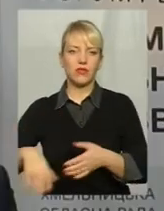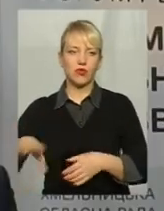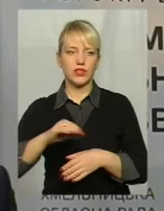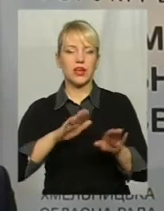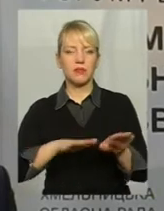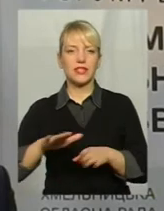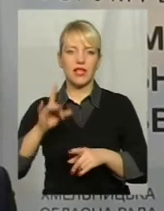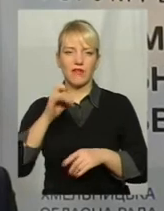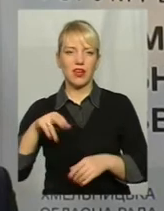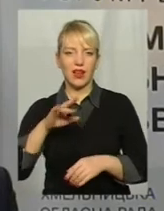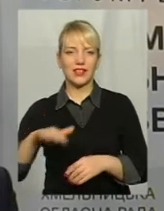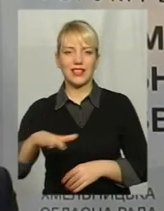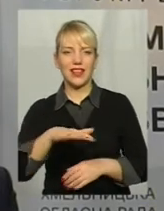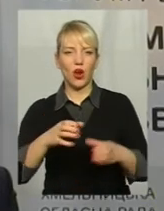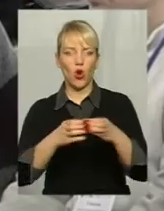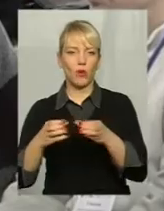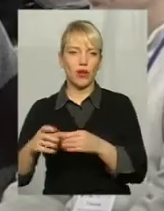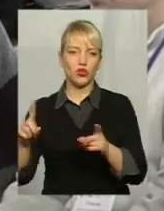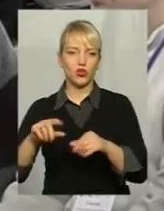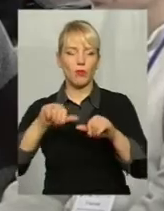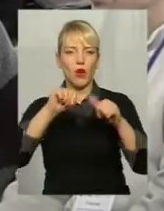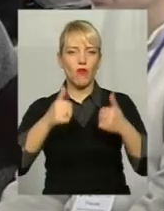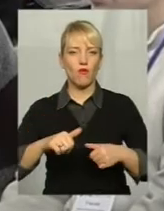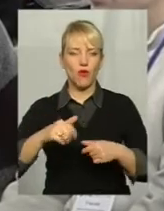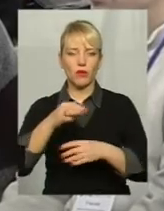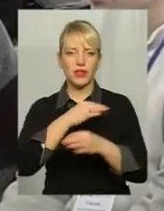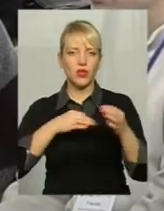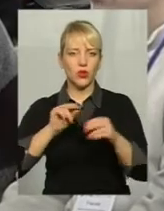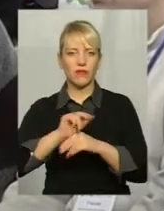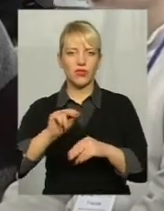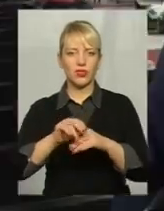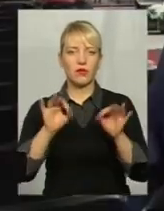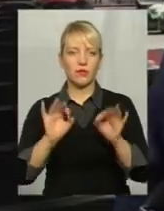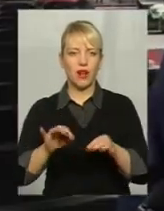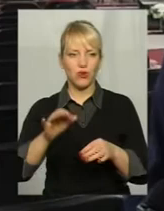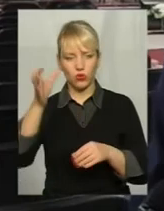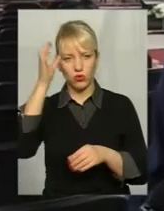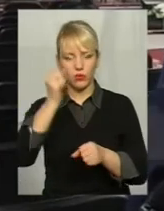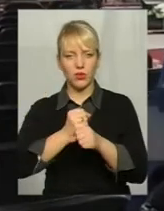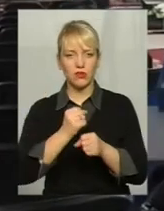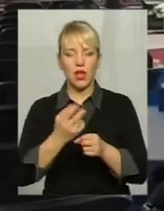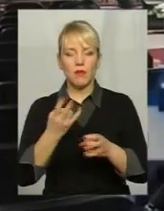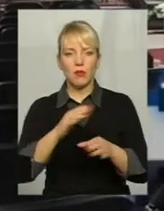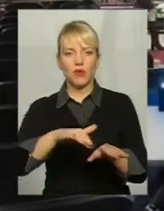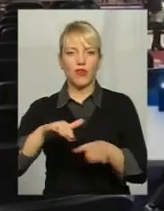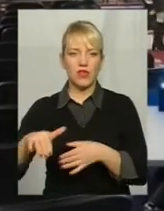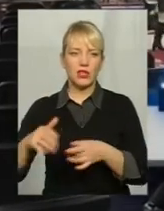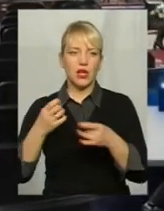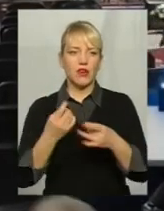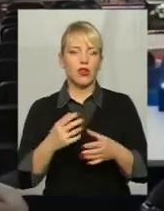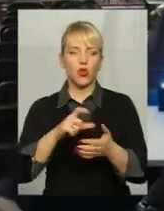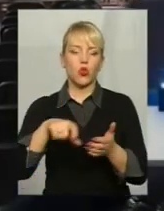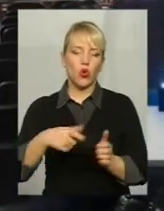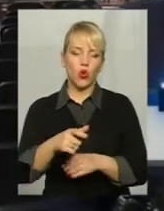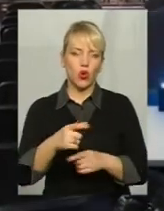місцевих рад та тергромад, аби у формі діалогу навчити їх розумно працювати Ми повинні відходити від простого латання дорог, інфраструктури,